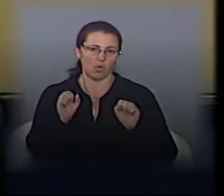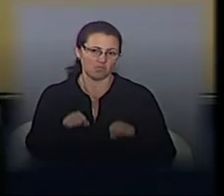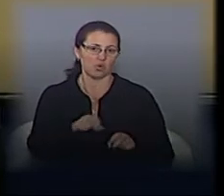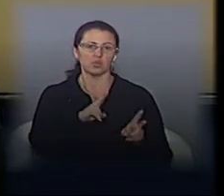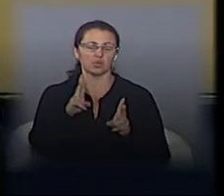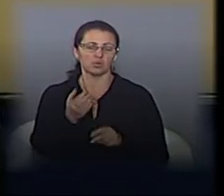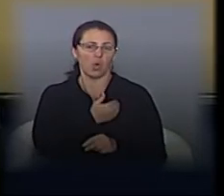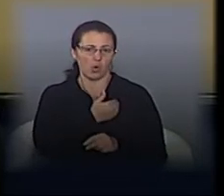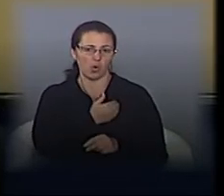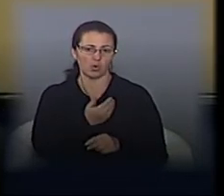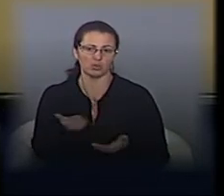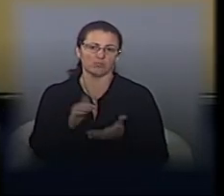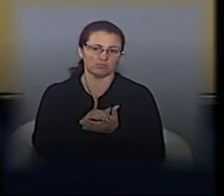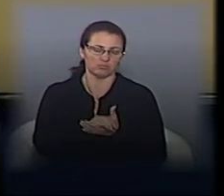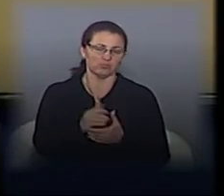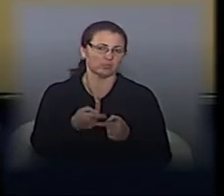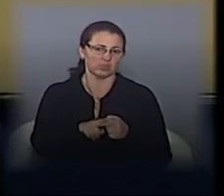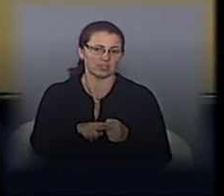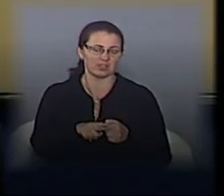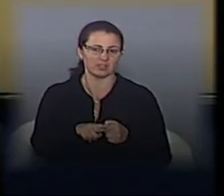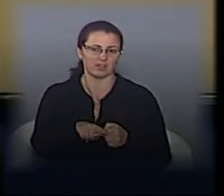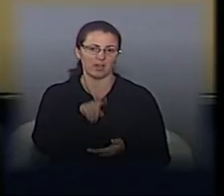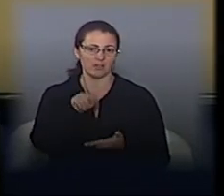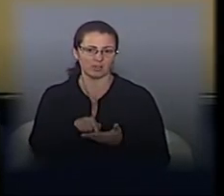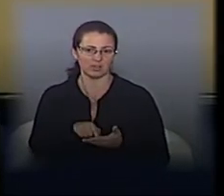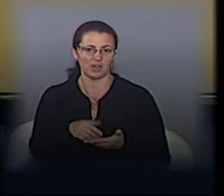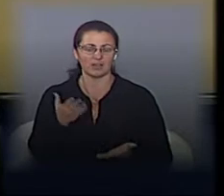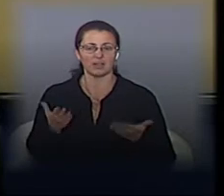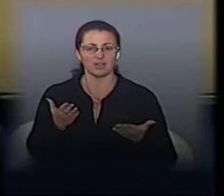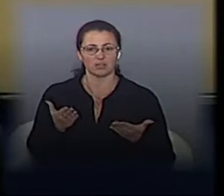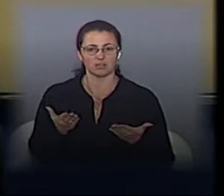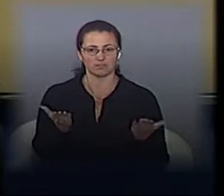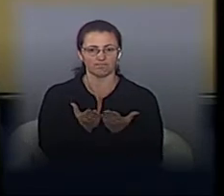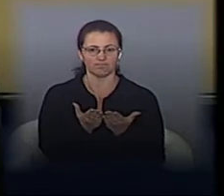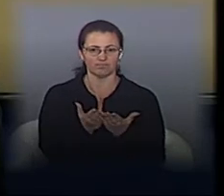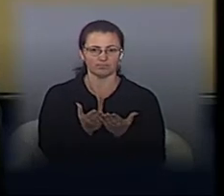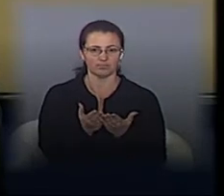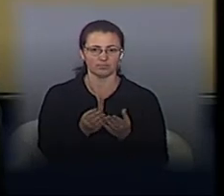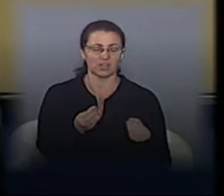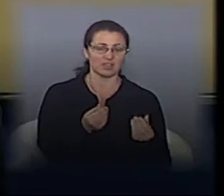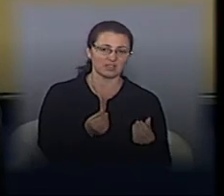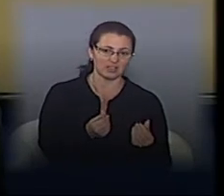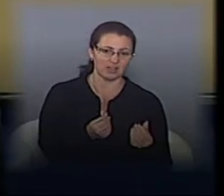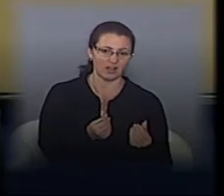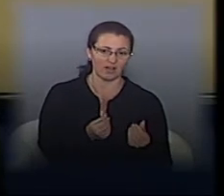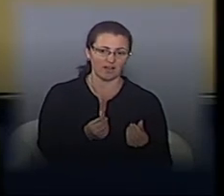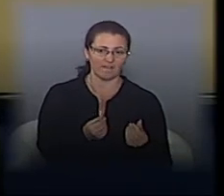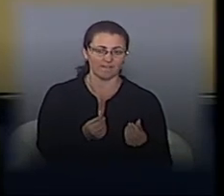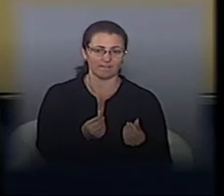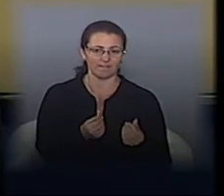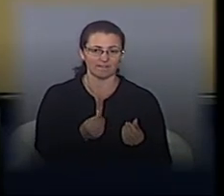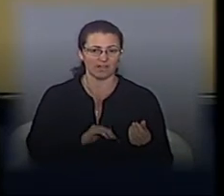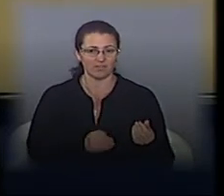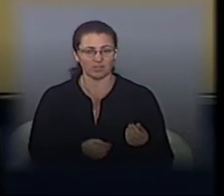Проте, власне, що критерій ціна дозволяє деяким, скажімо так, не зовсім